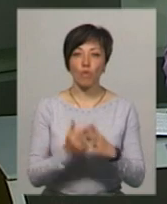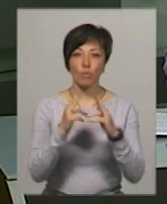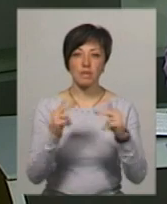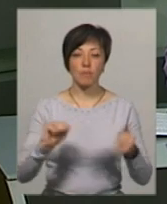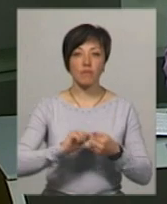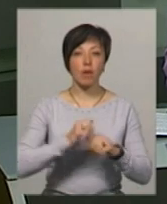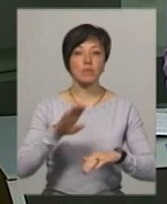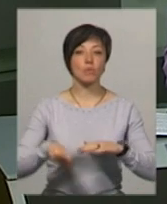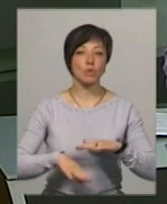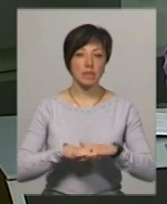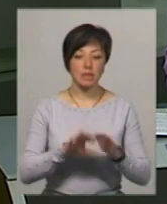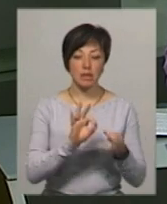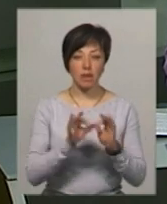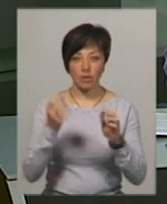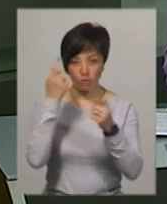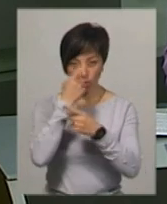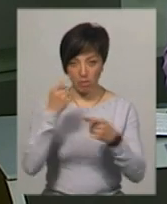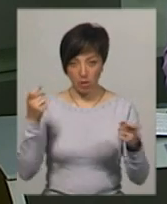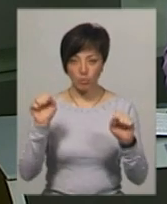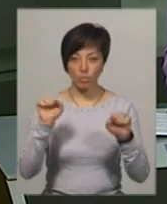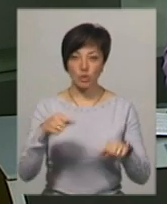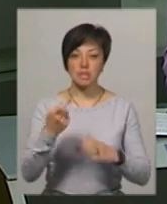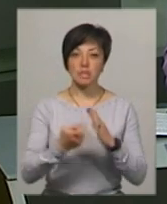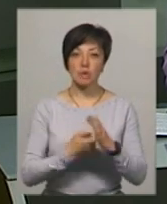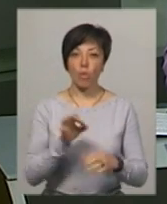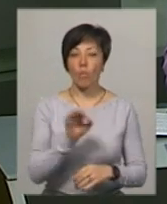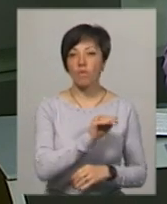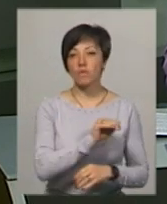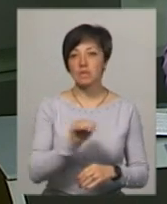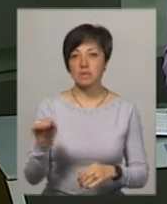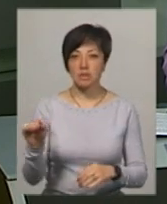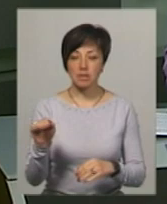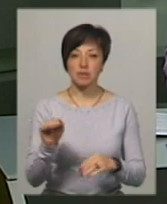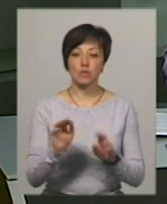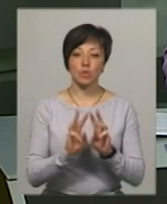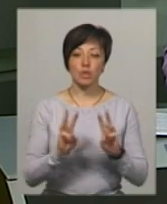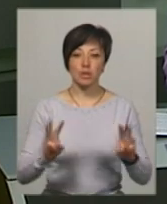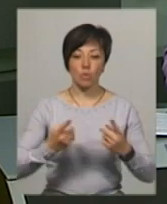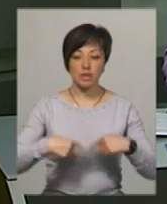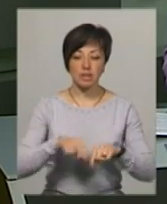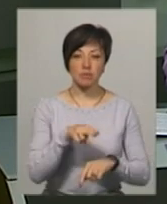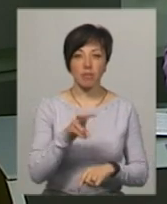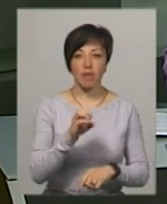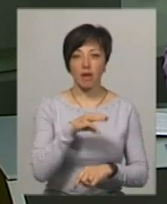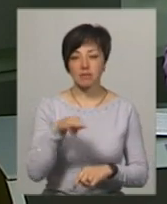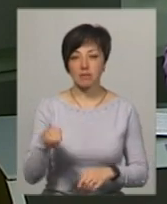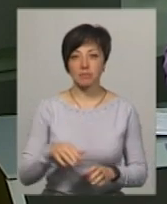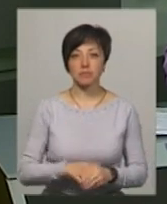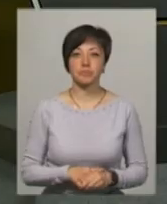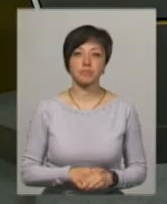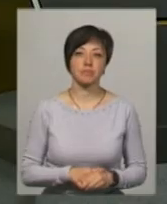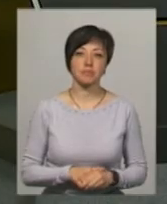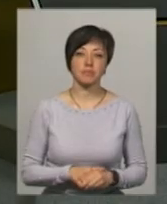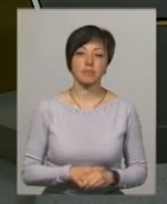замку в Кам'янці-Подільському. Детальнішу інформацію можна дізнатись на офіційній сторінці організації «Пласт», розповідає Олександр Процун.